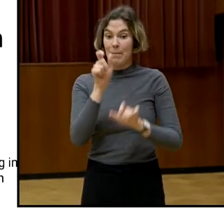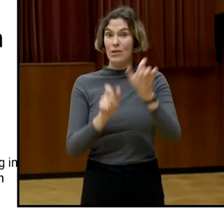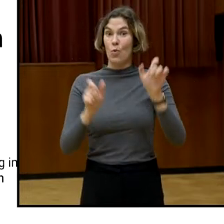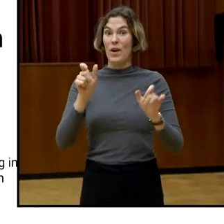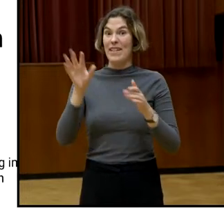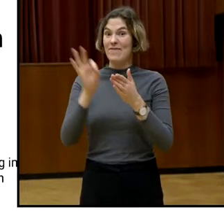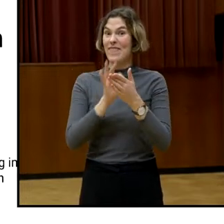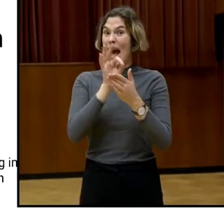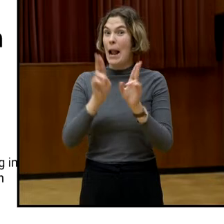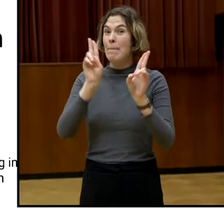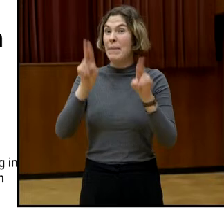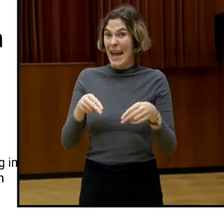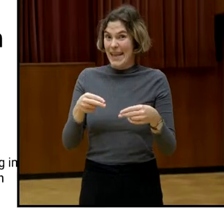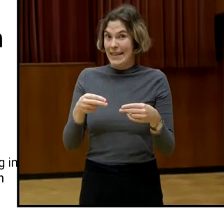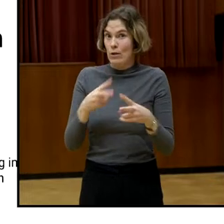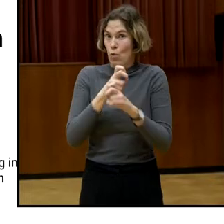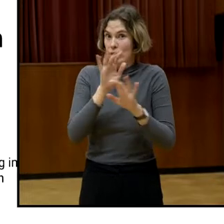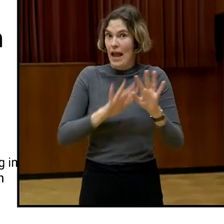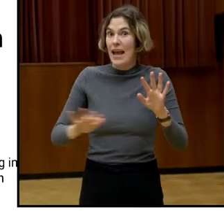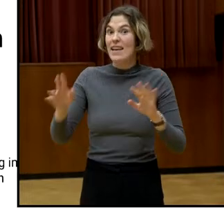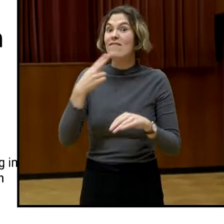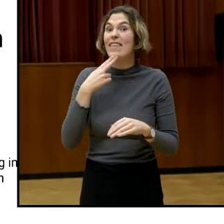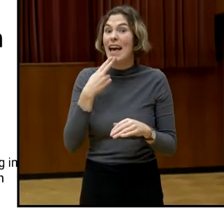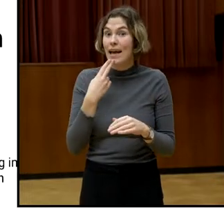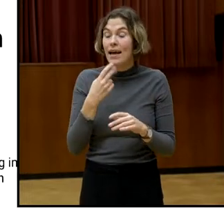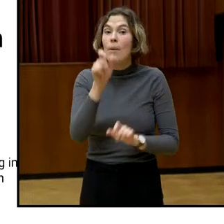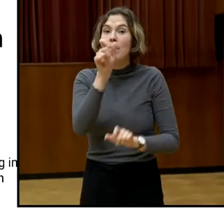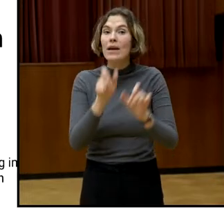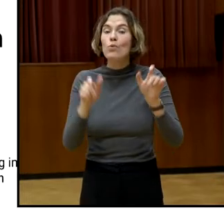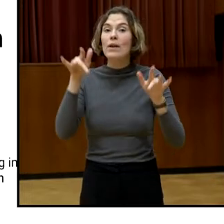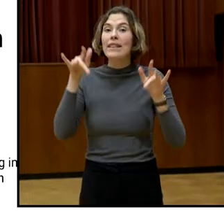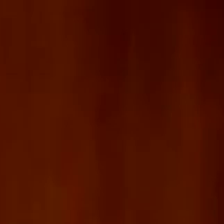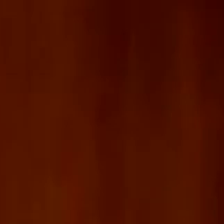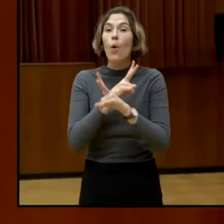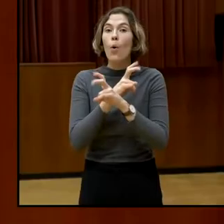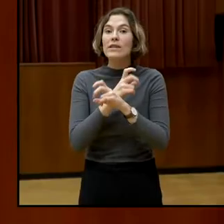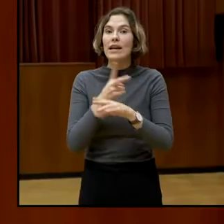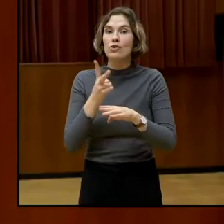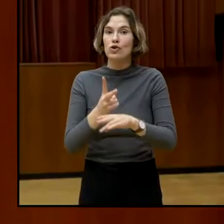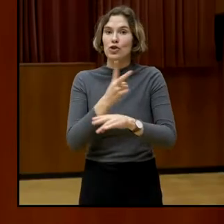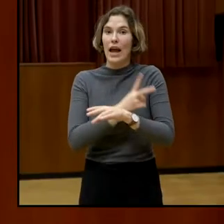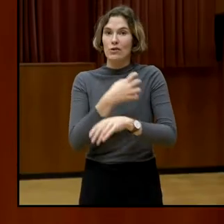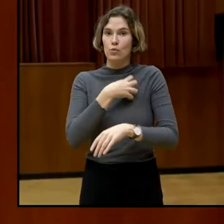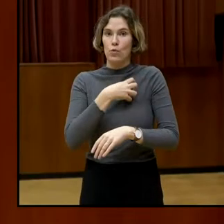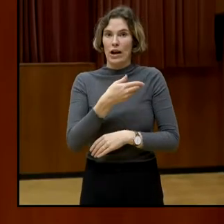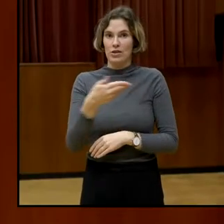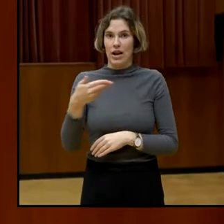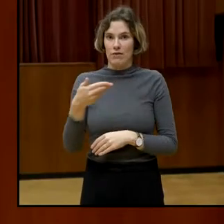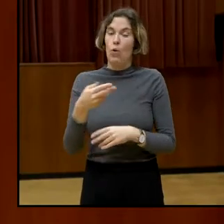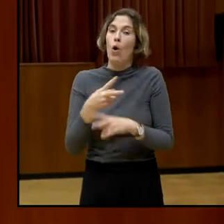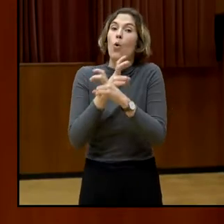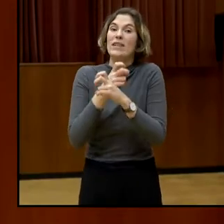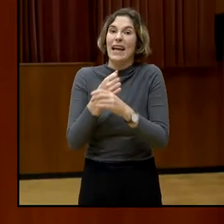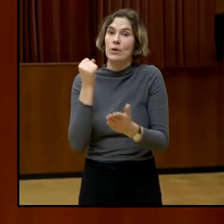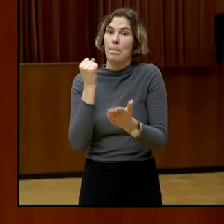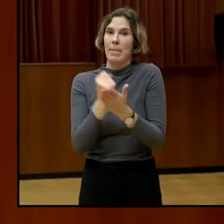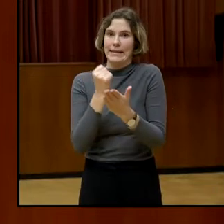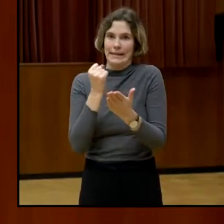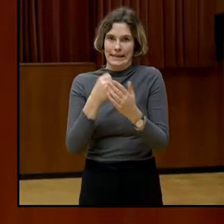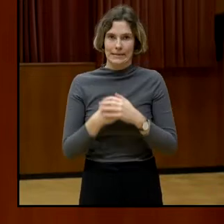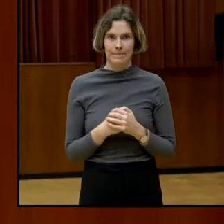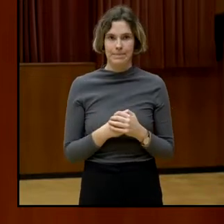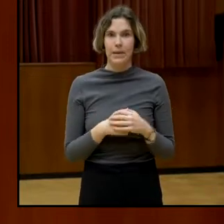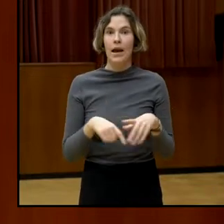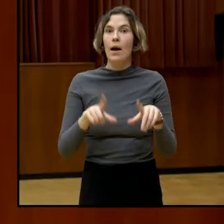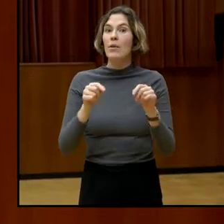die die österreichische Staatsbürgerschaft haben, einen österreichischen Pass haben. Wer darf somit die politischen VertreterInnen,